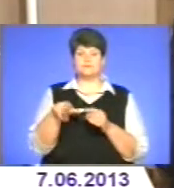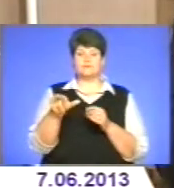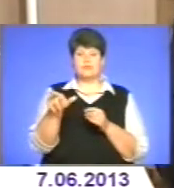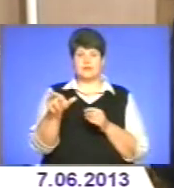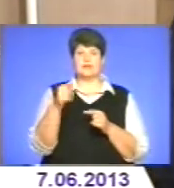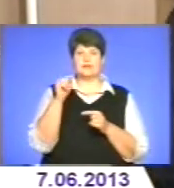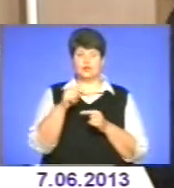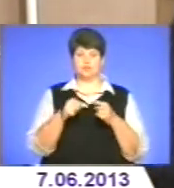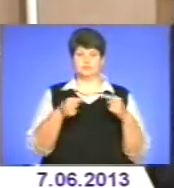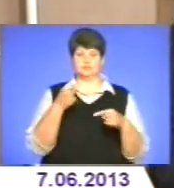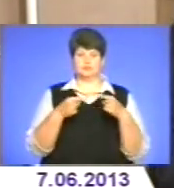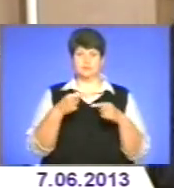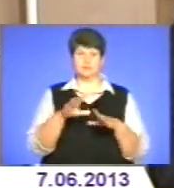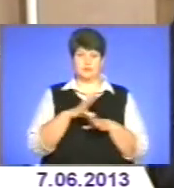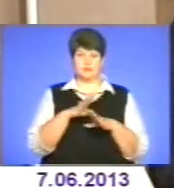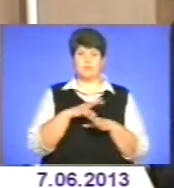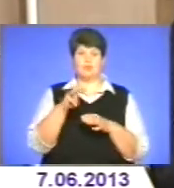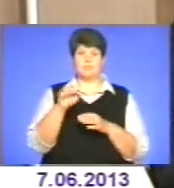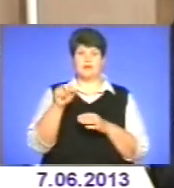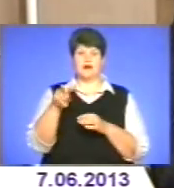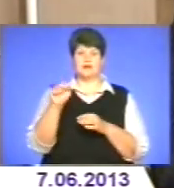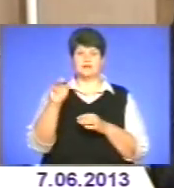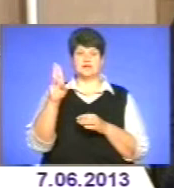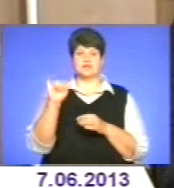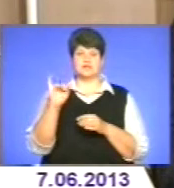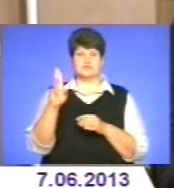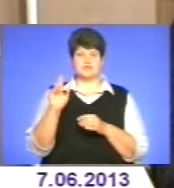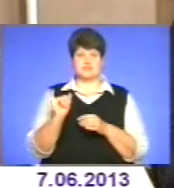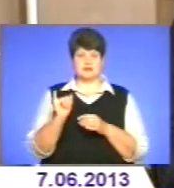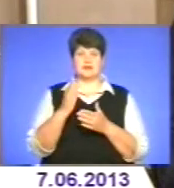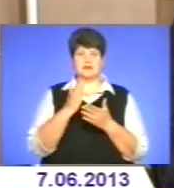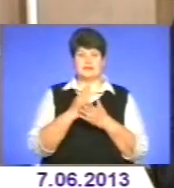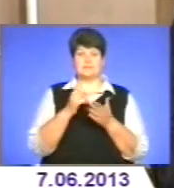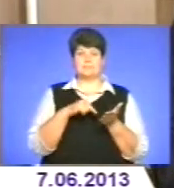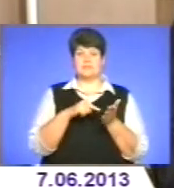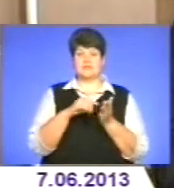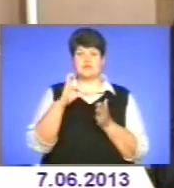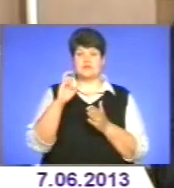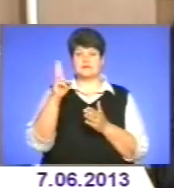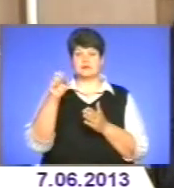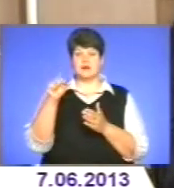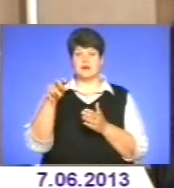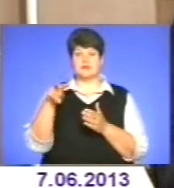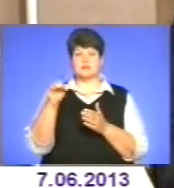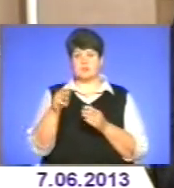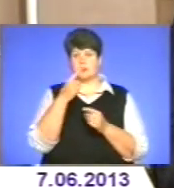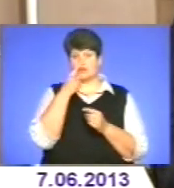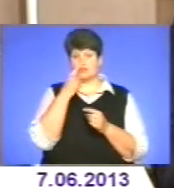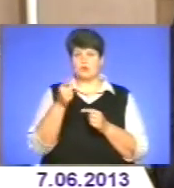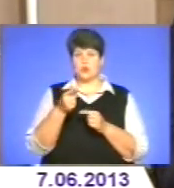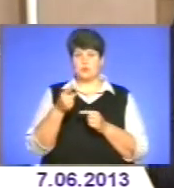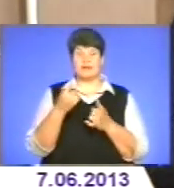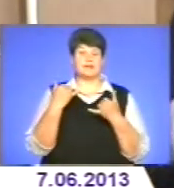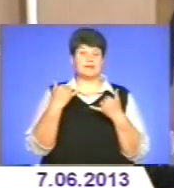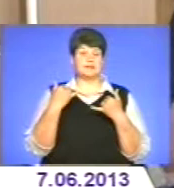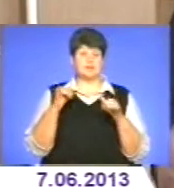конфлікті, який був з малышевцями, знаходиться місто Скалат, ближче біля Тернополя, надиво